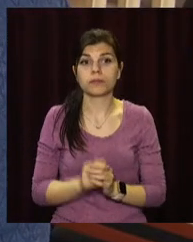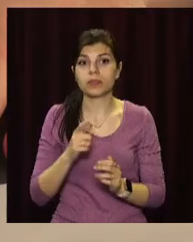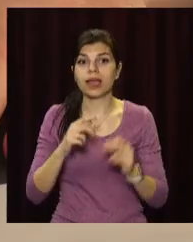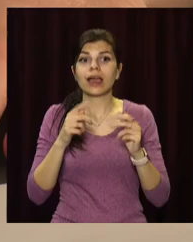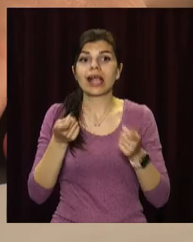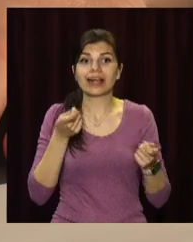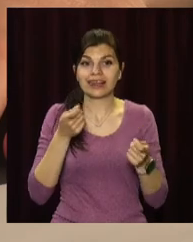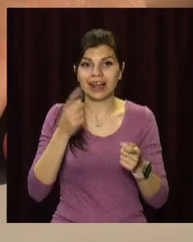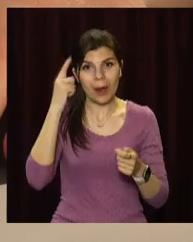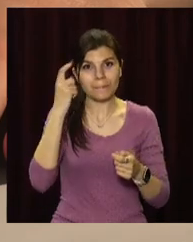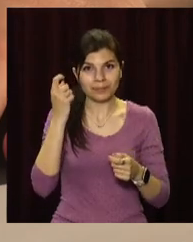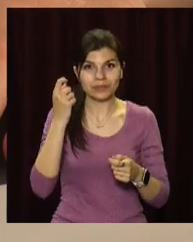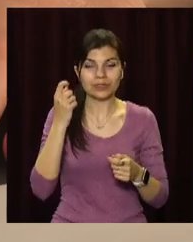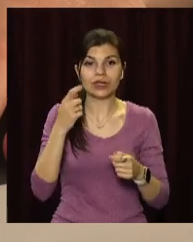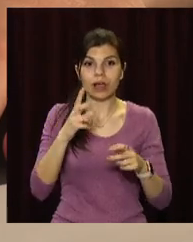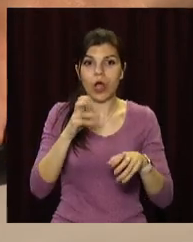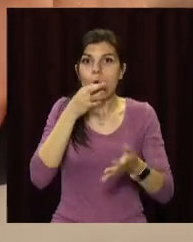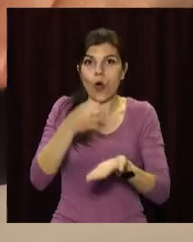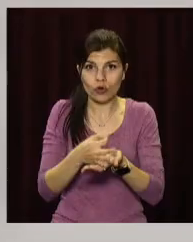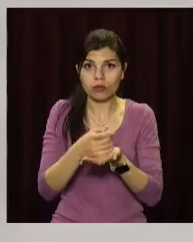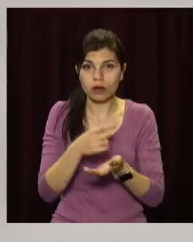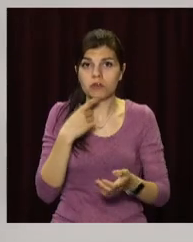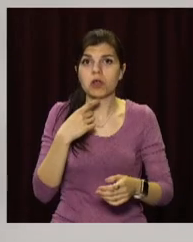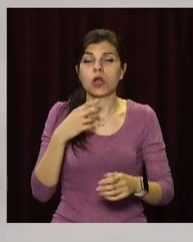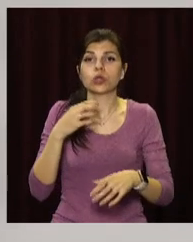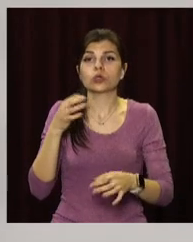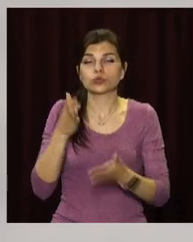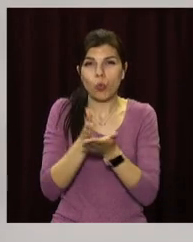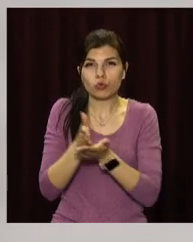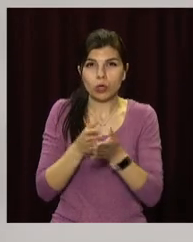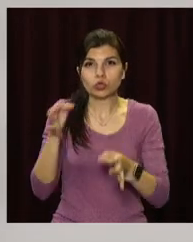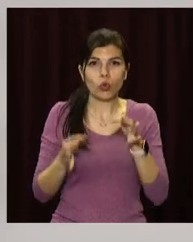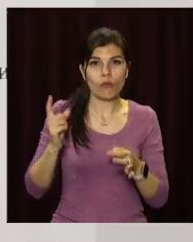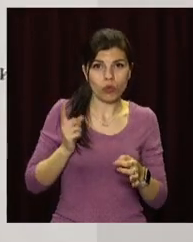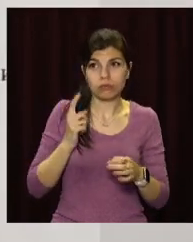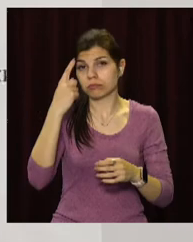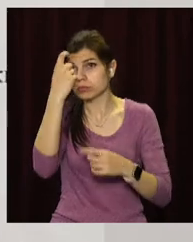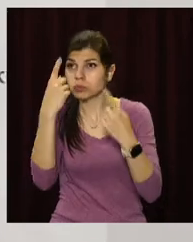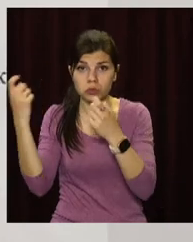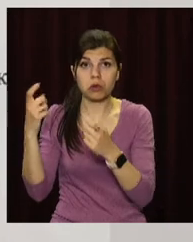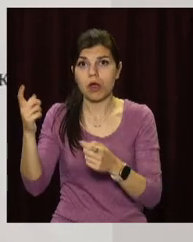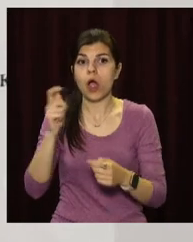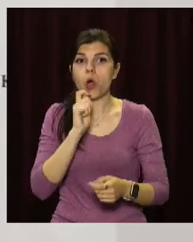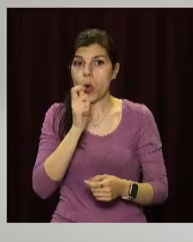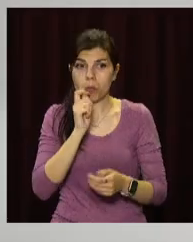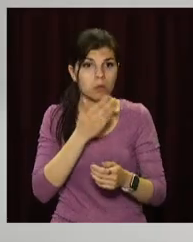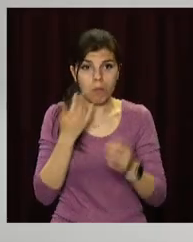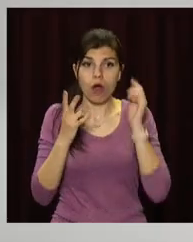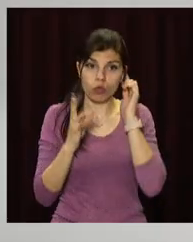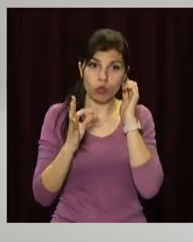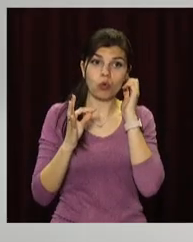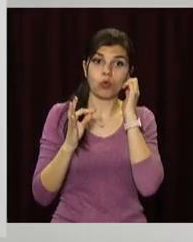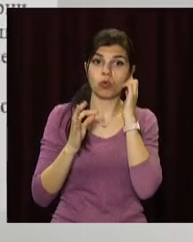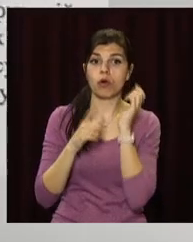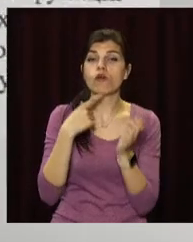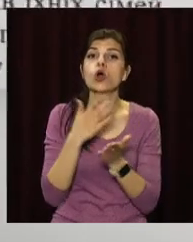лікарні направив листи до Нацполіції та служби судової охорони. Останнє нам у коментарі відмовила, натомість надала відповідь медзакладу. Служба